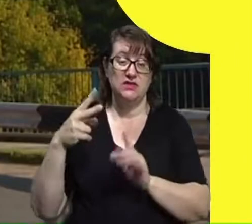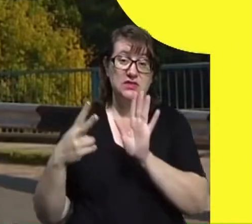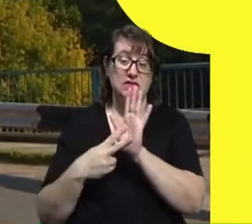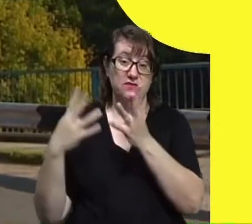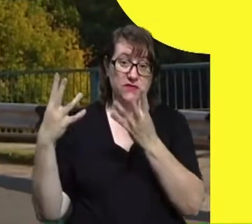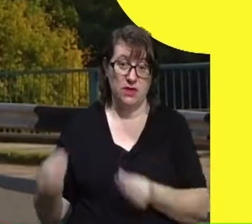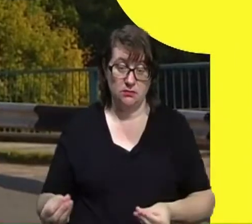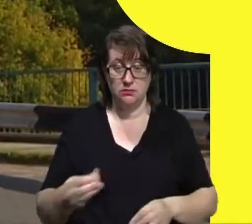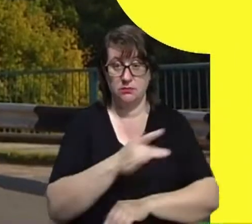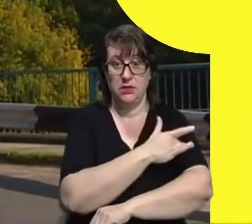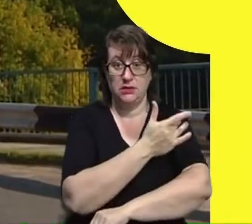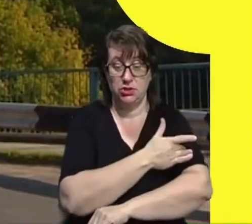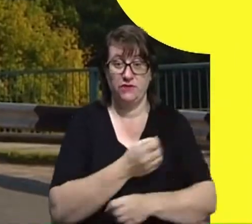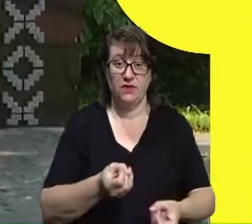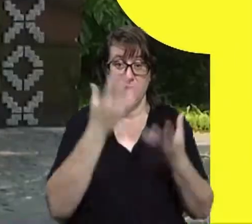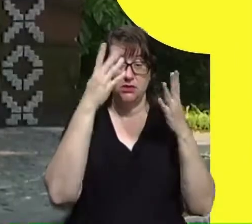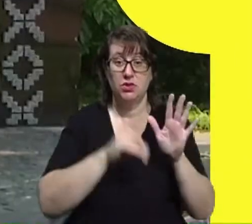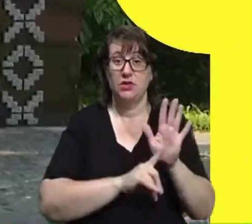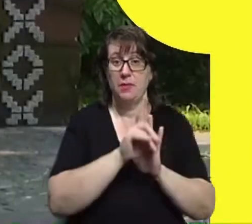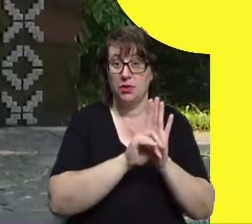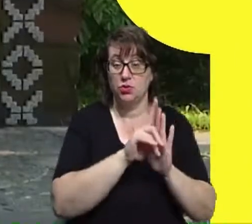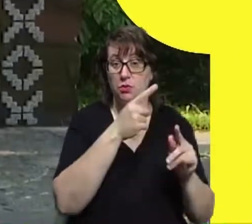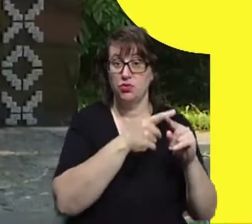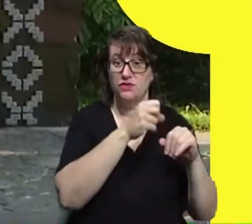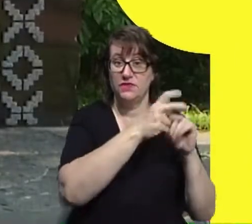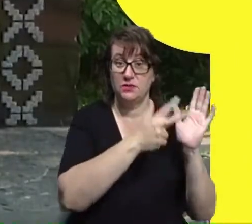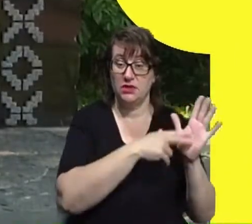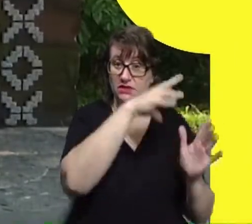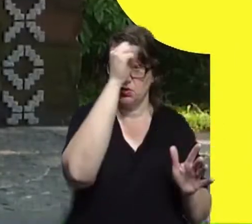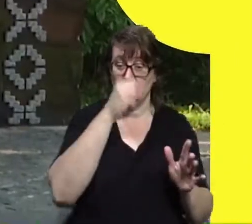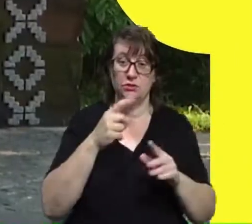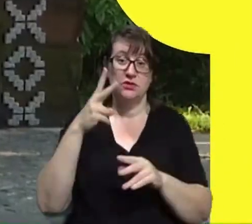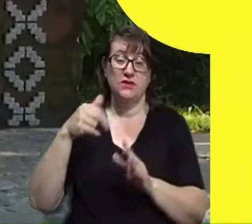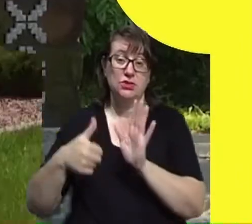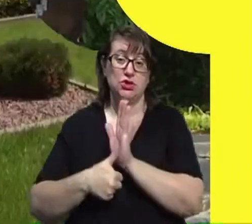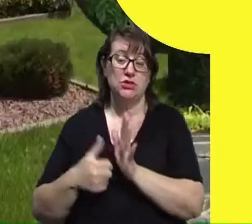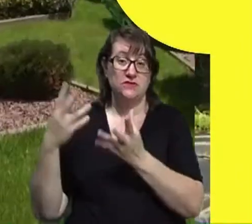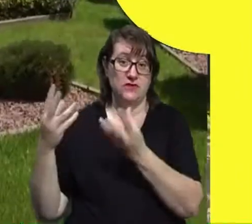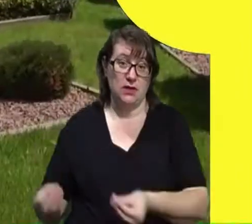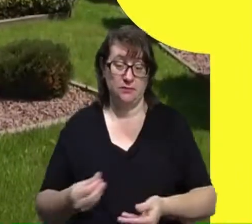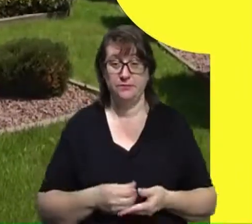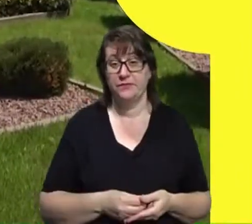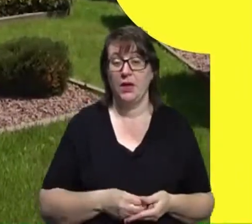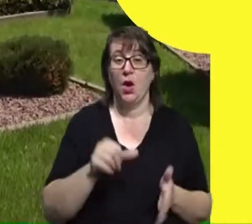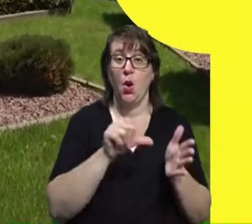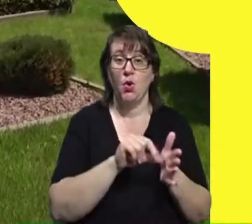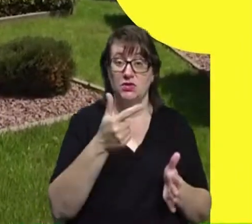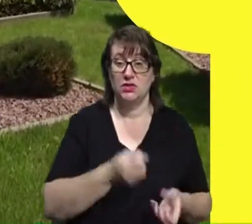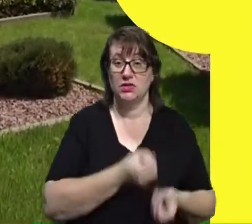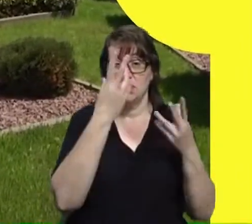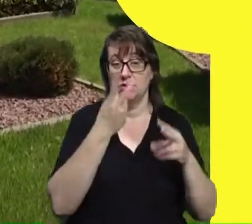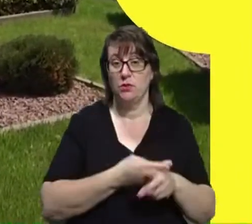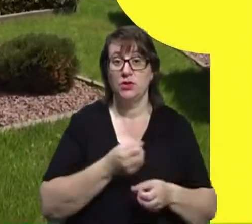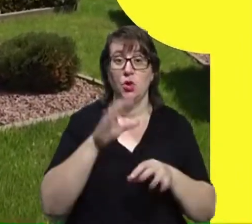день. У Бердичеві ясно температура повітря від плюс 18 вночі до 26 градусів в день. У Коростені ясно без опадів.